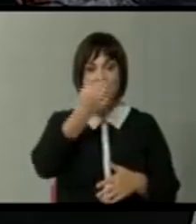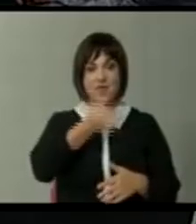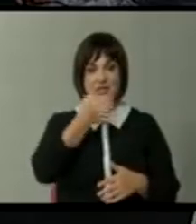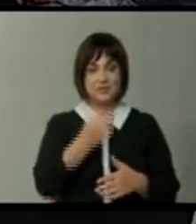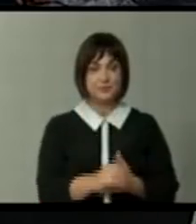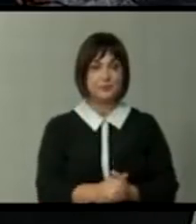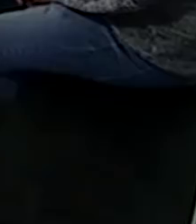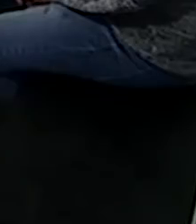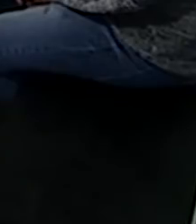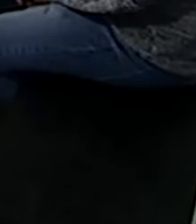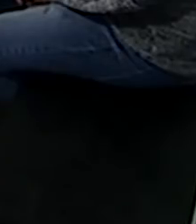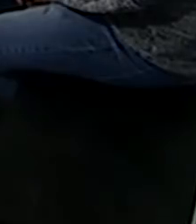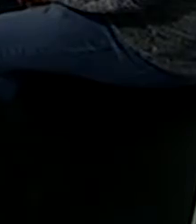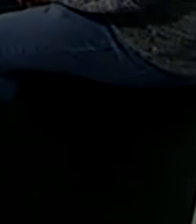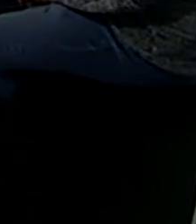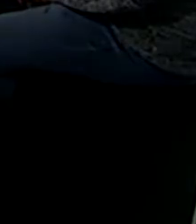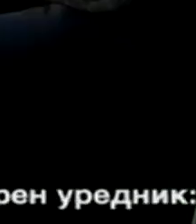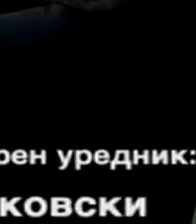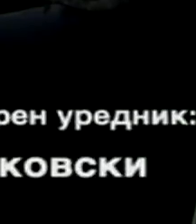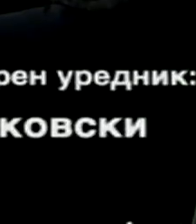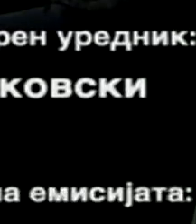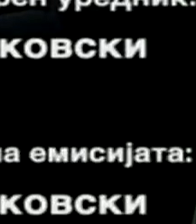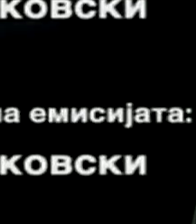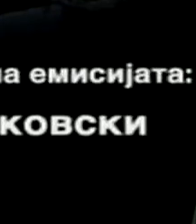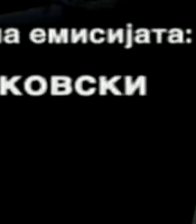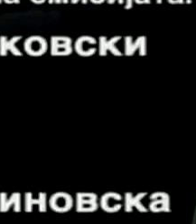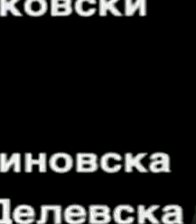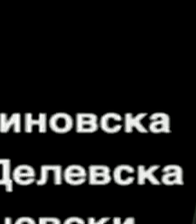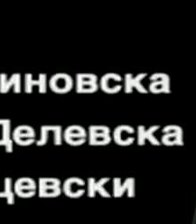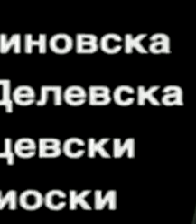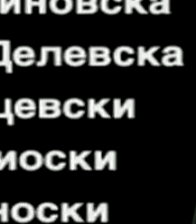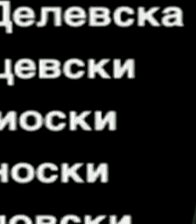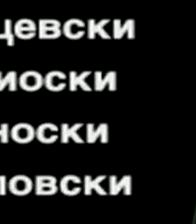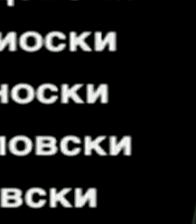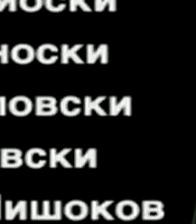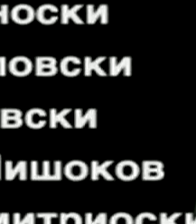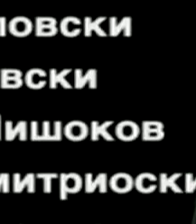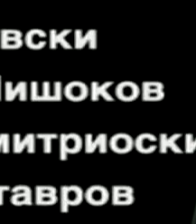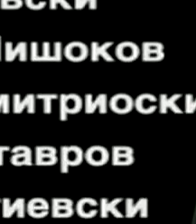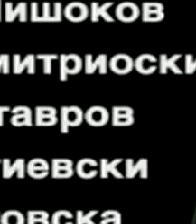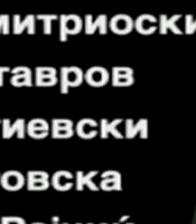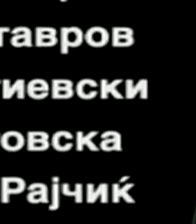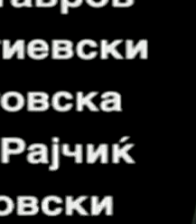Останете и понатаму